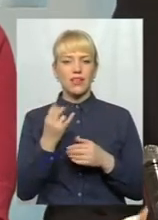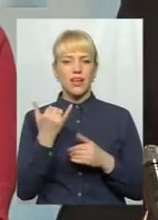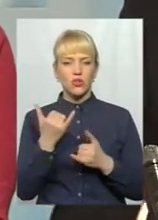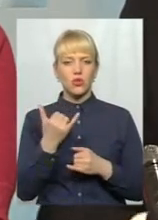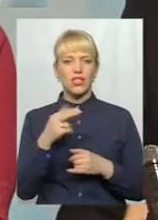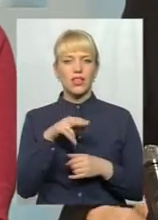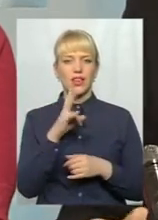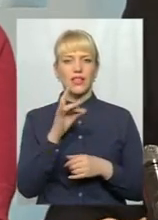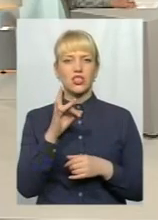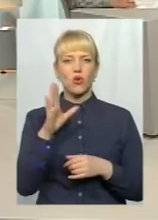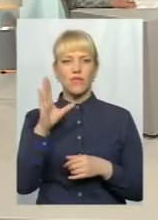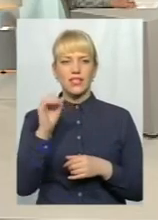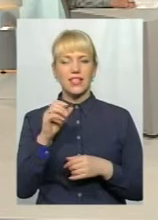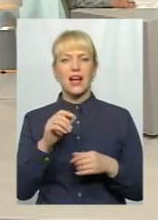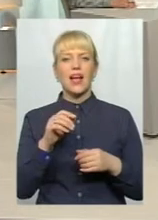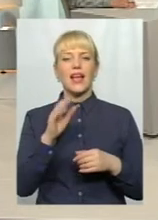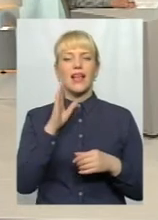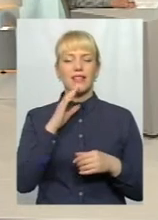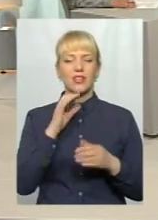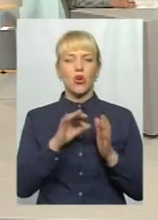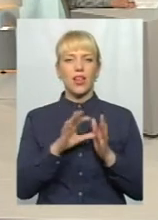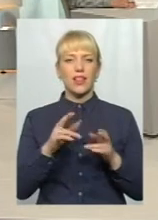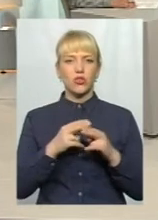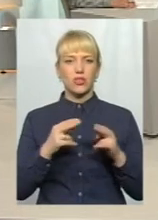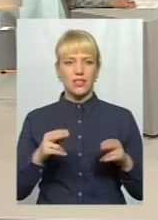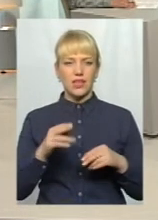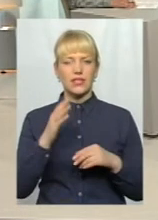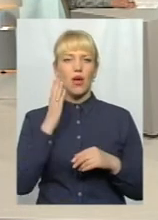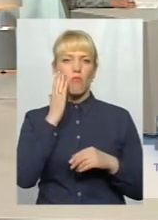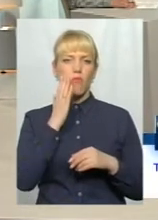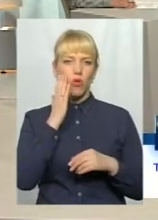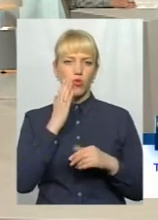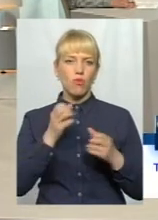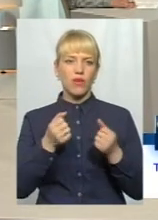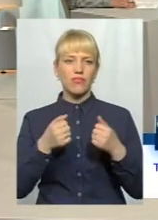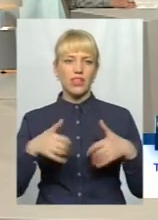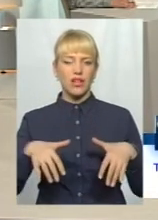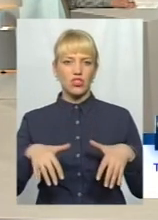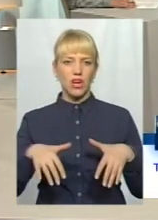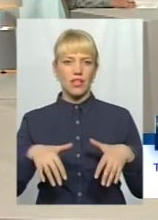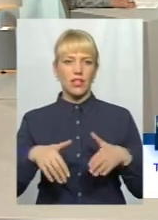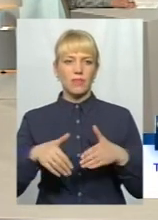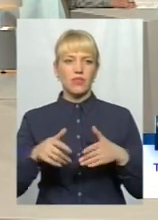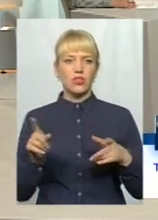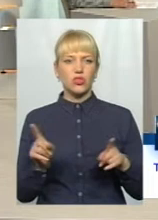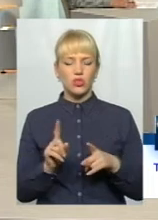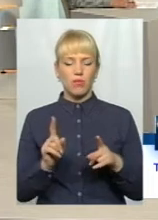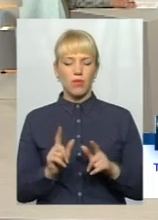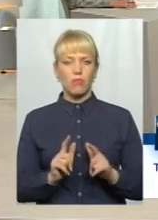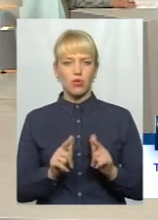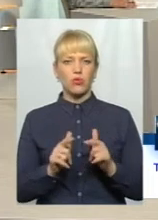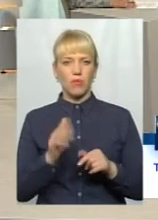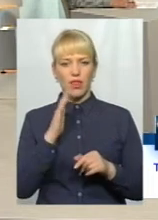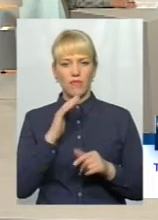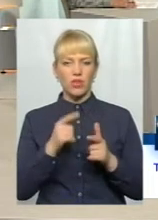гідроелектростанцію, Молдова втрачає або від того, щоб поступала вода постійно,